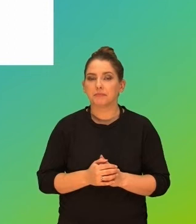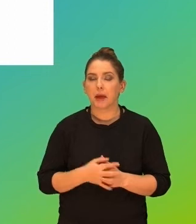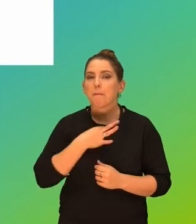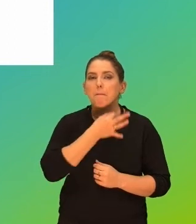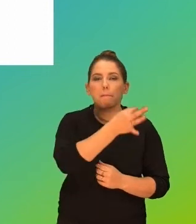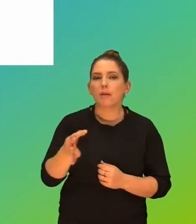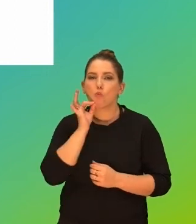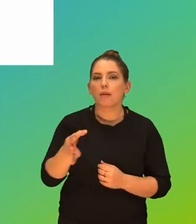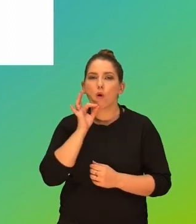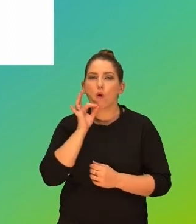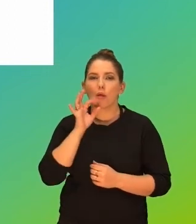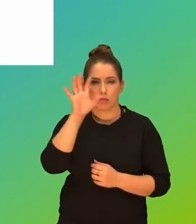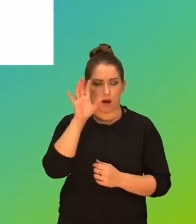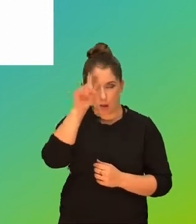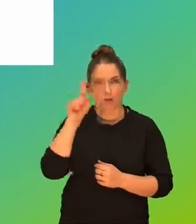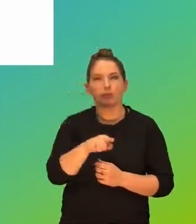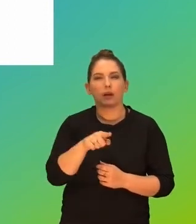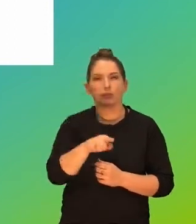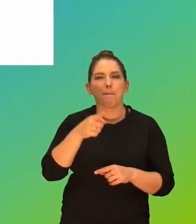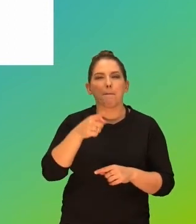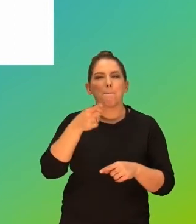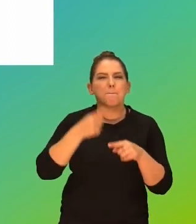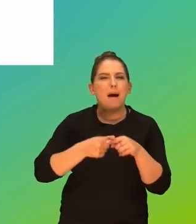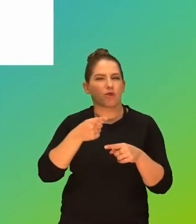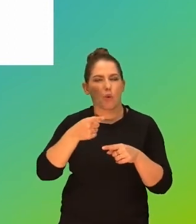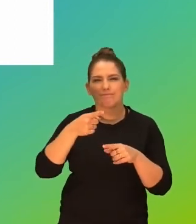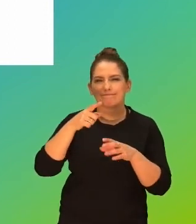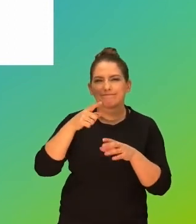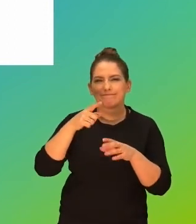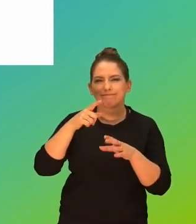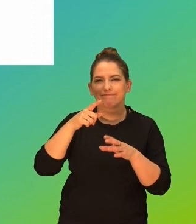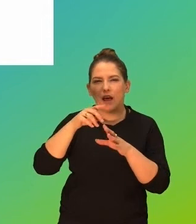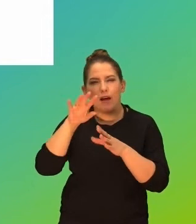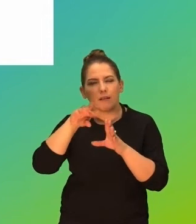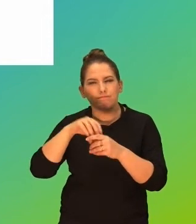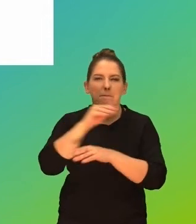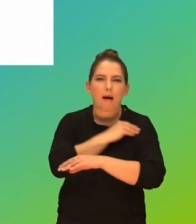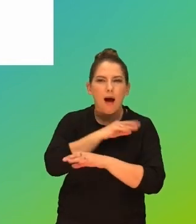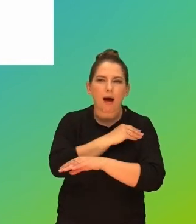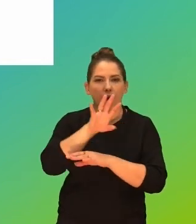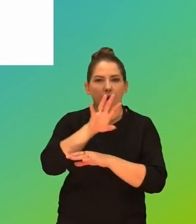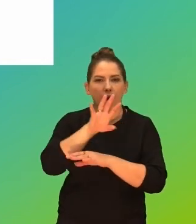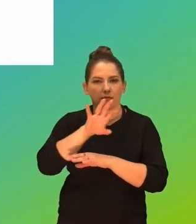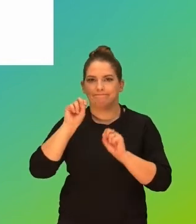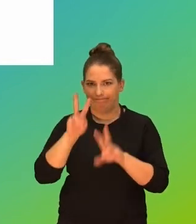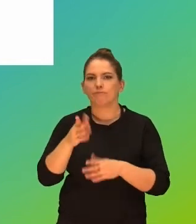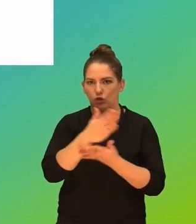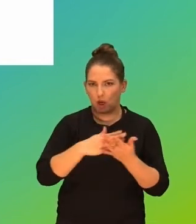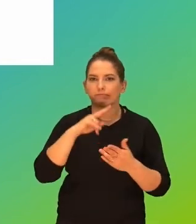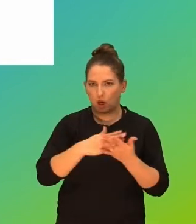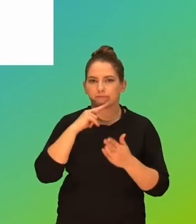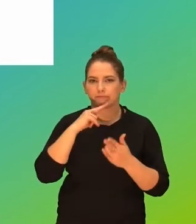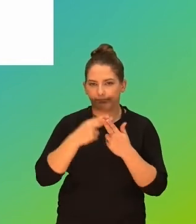Spytaliśmy młodych, czy oglądają patotreści, patostreamy. 17% powiedziało nam, że tak. Część